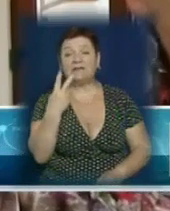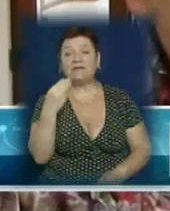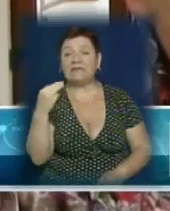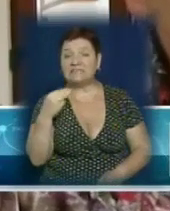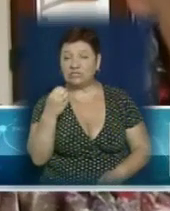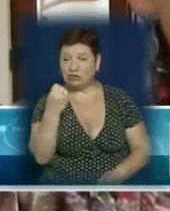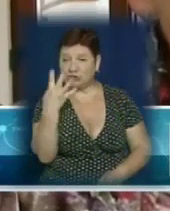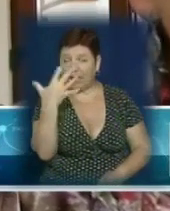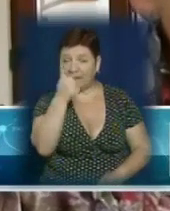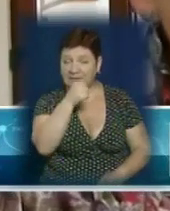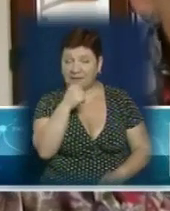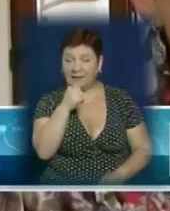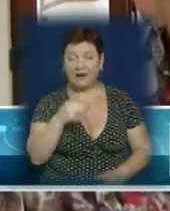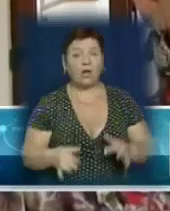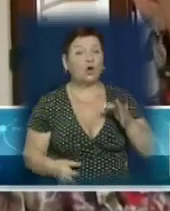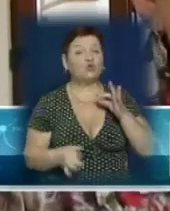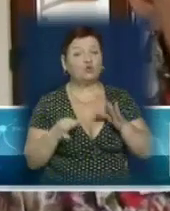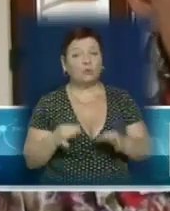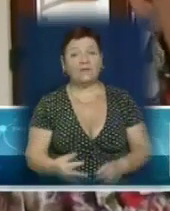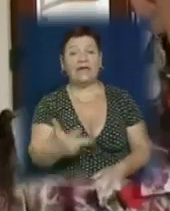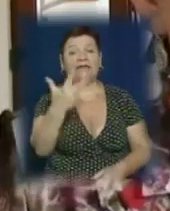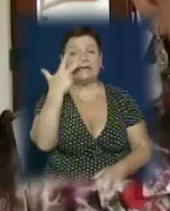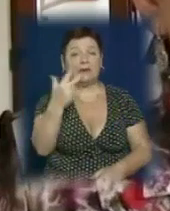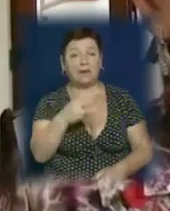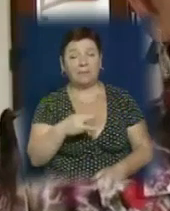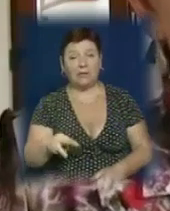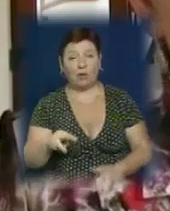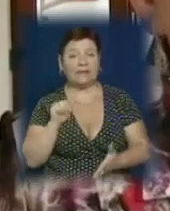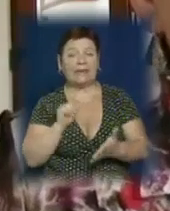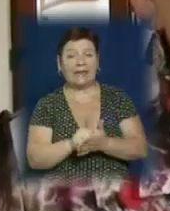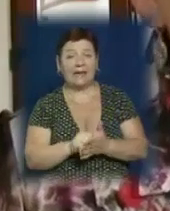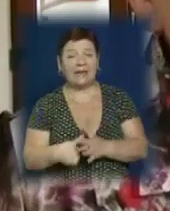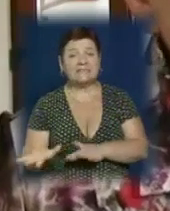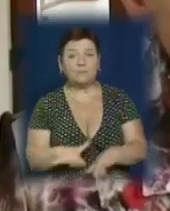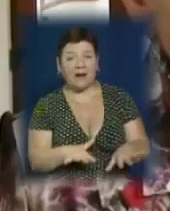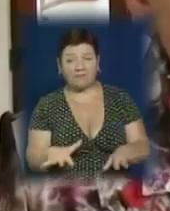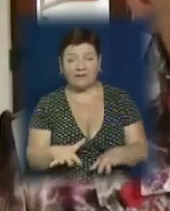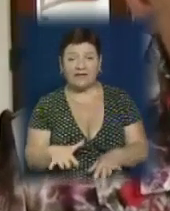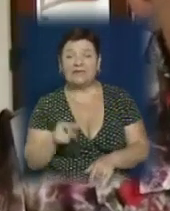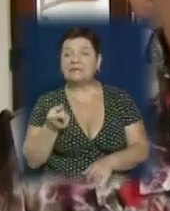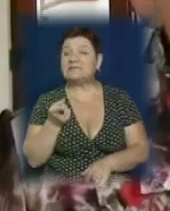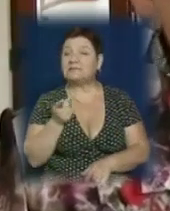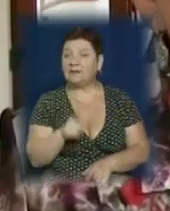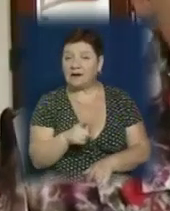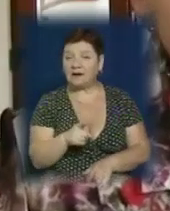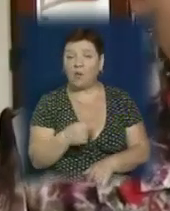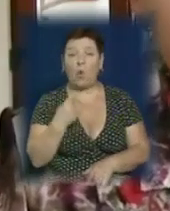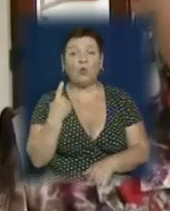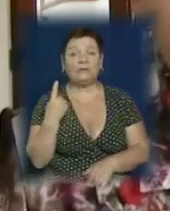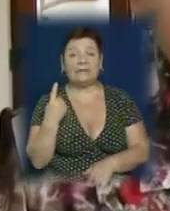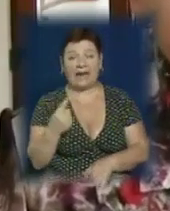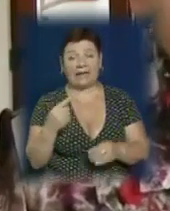рік суди розглянули 3 мільйони справ в Україні. Три мільйони. Із них лише одна